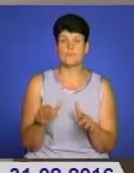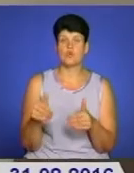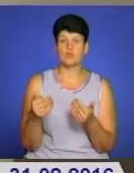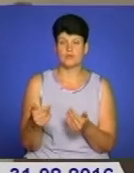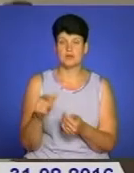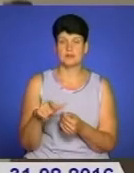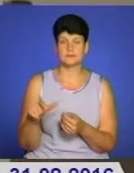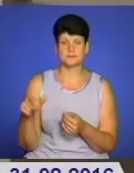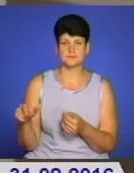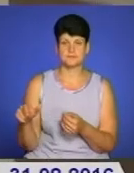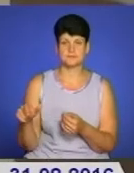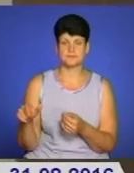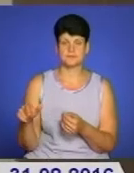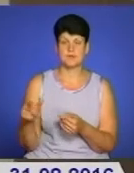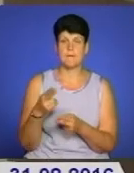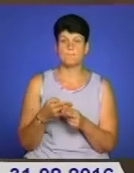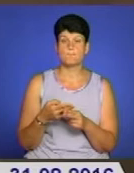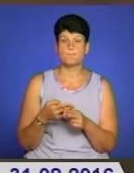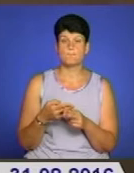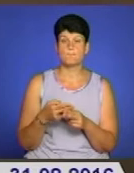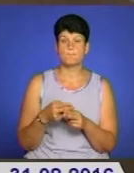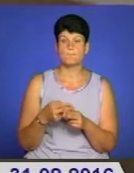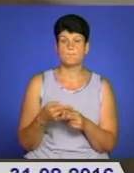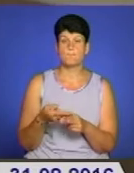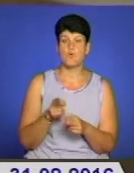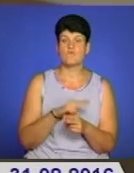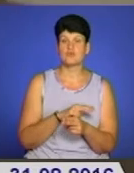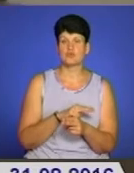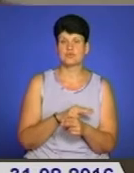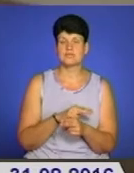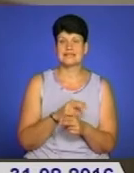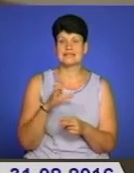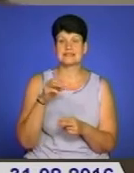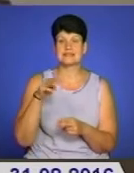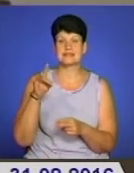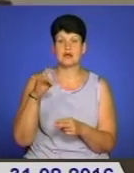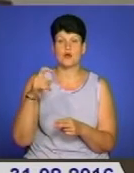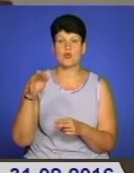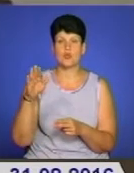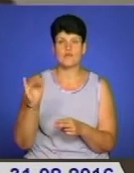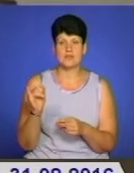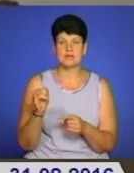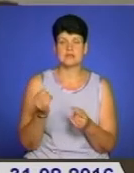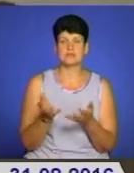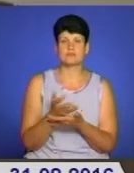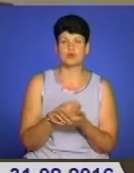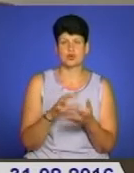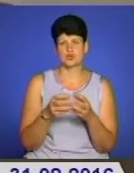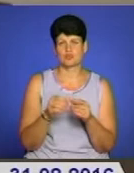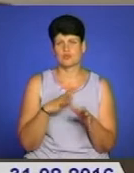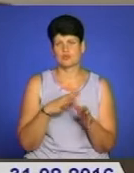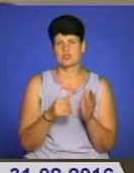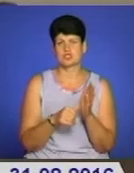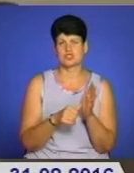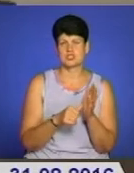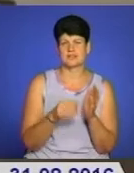потерпілим повернути певні страхові збори, чи військові збори. Суми коливалися від 6